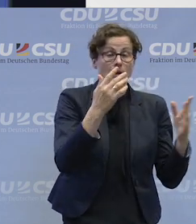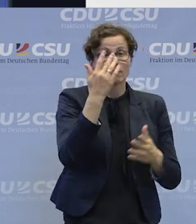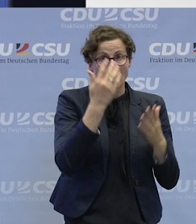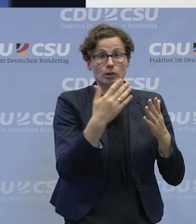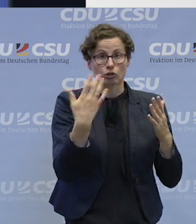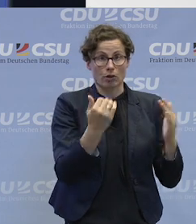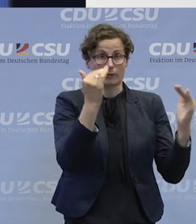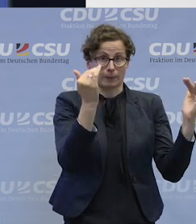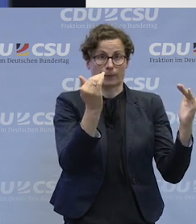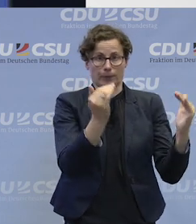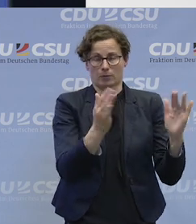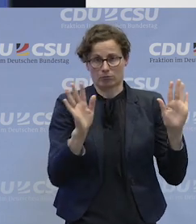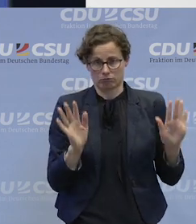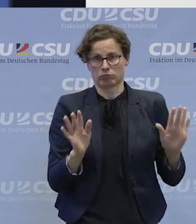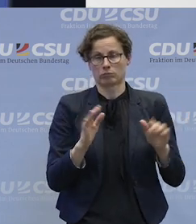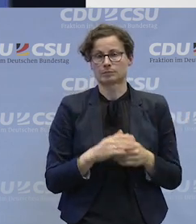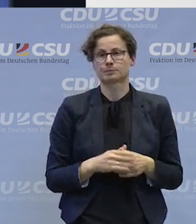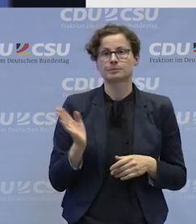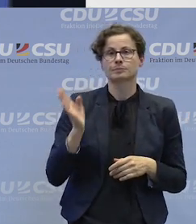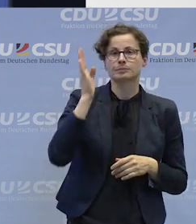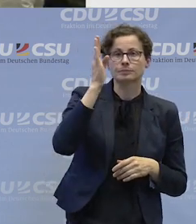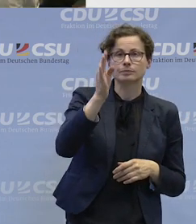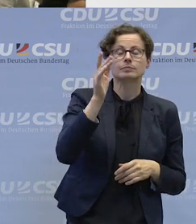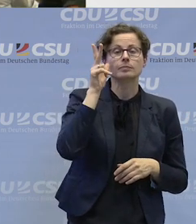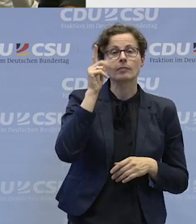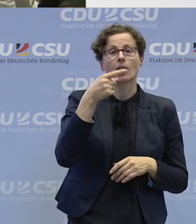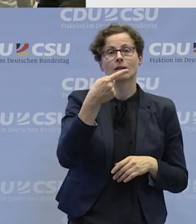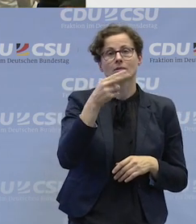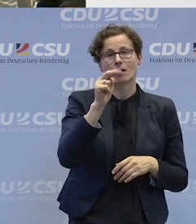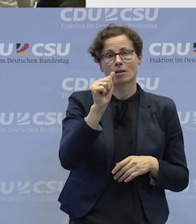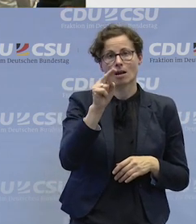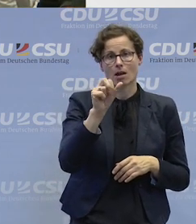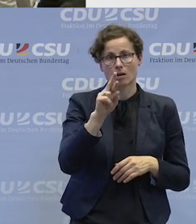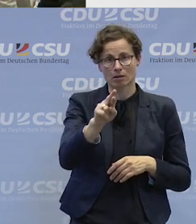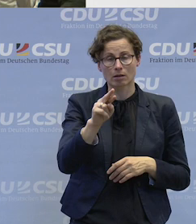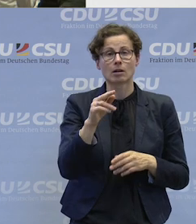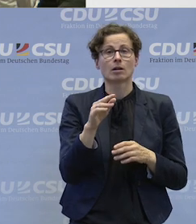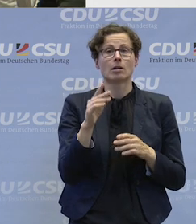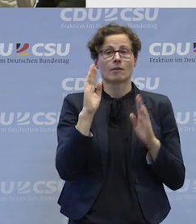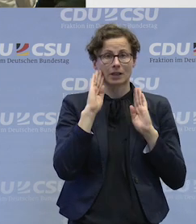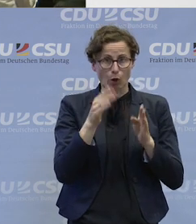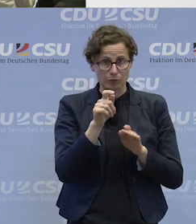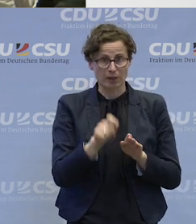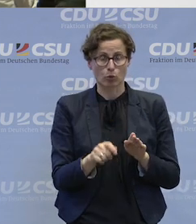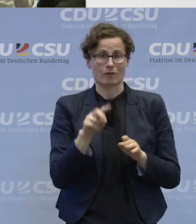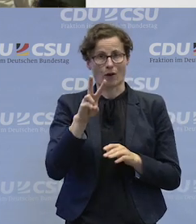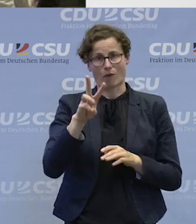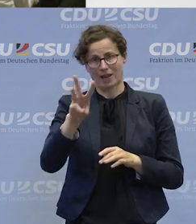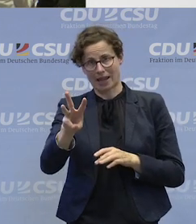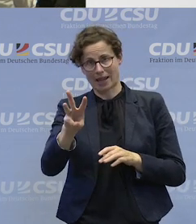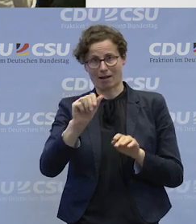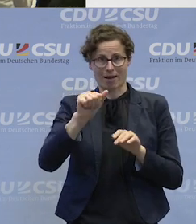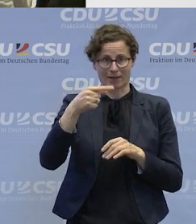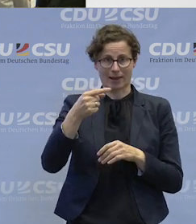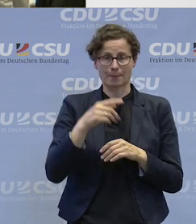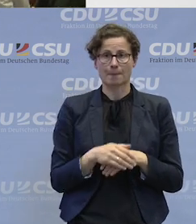Ihre Frage bitte. Also mein Name ist Helmut Grana, ich bin Vertrauensperson in der Volkswagen AG. Ich habe zwei